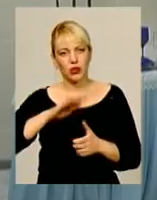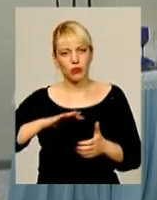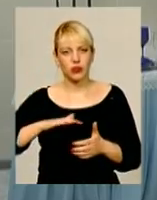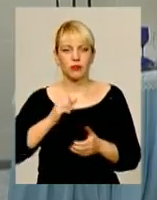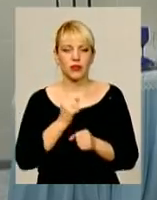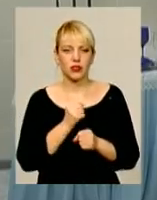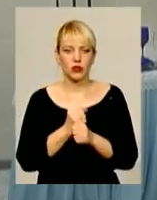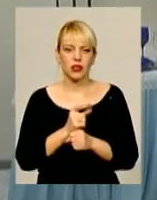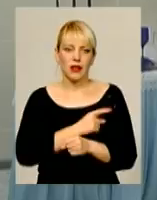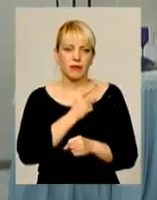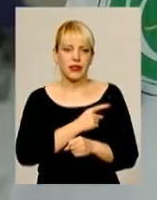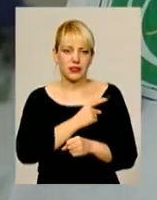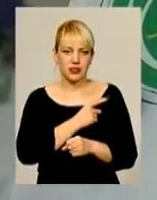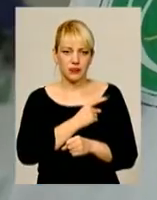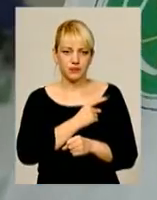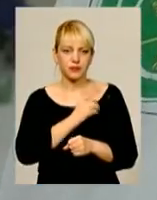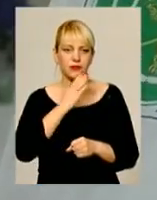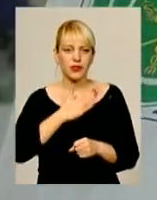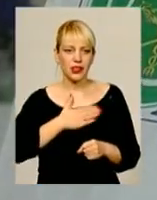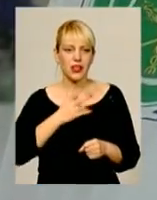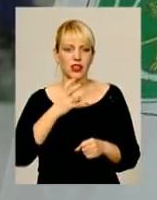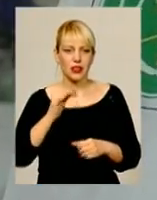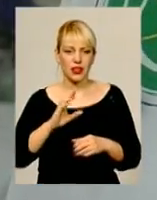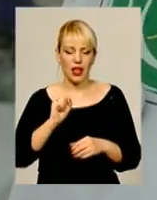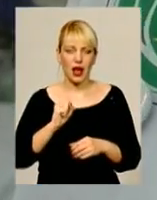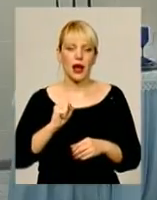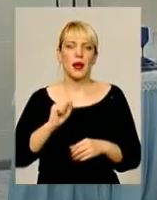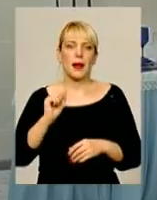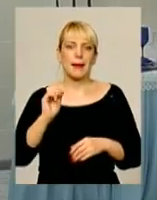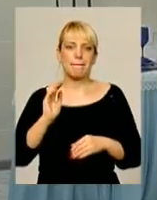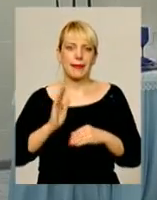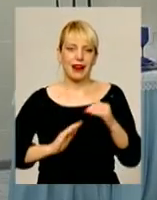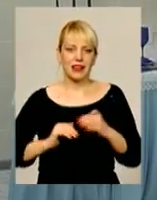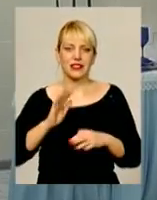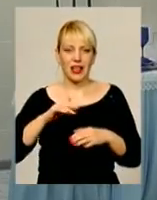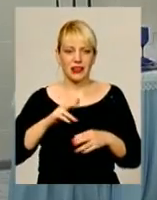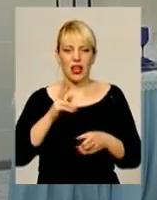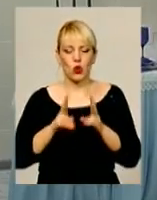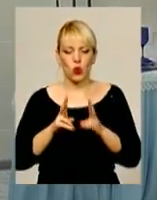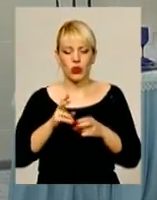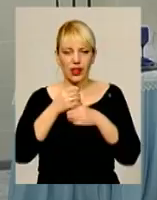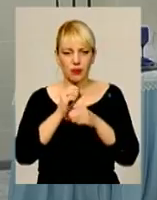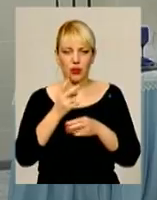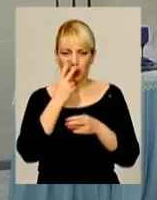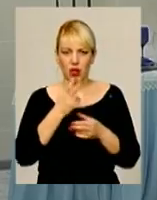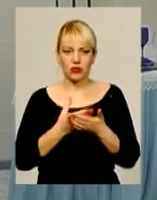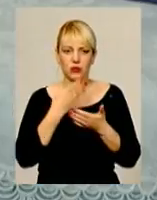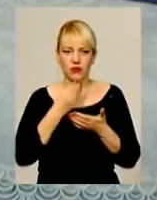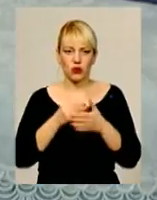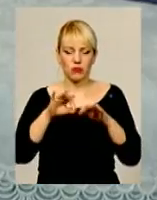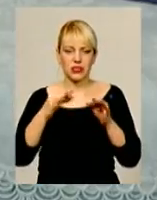з ними працюють майстри наші на практиці, а далі кухні, лабораторії. Тут вони вже показують своє мистецтво.